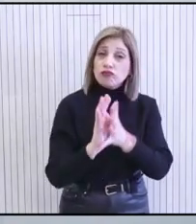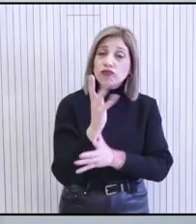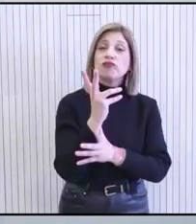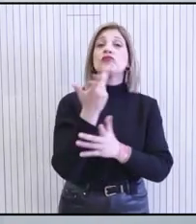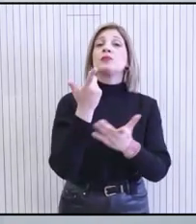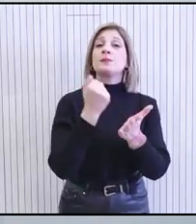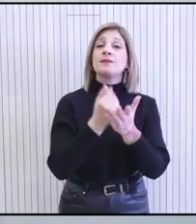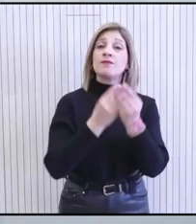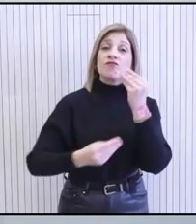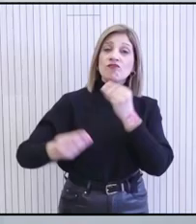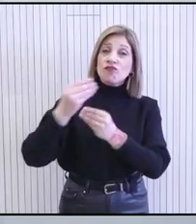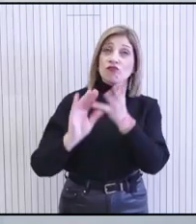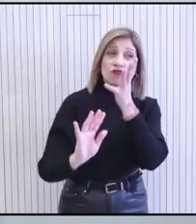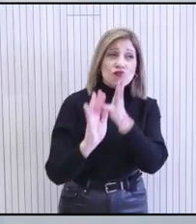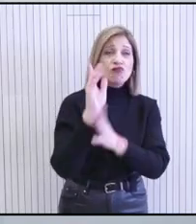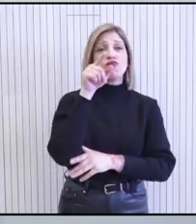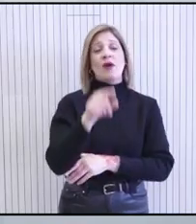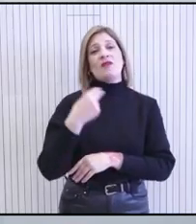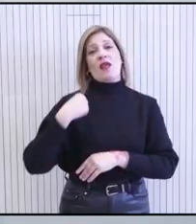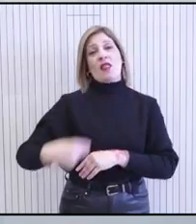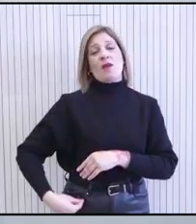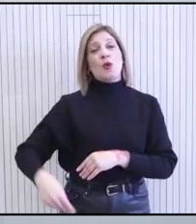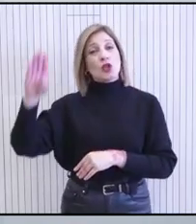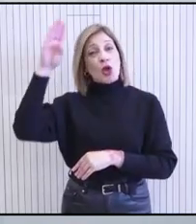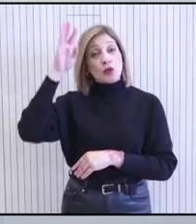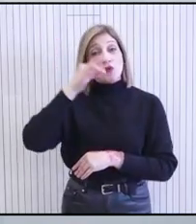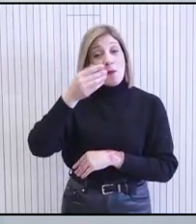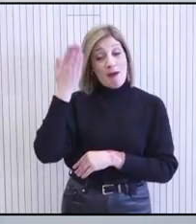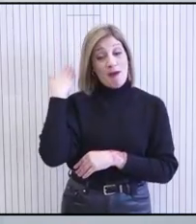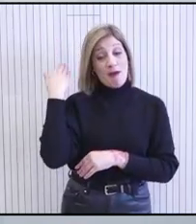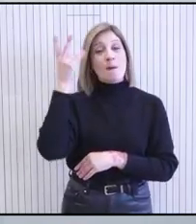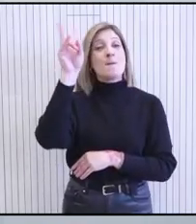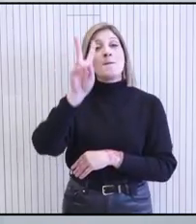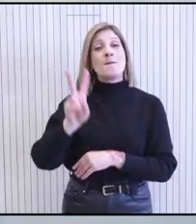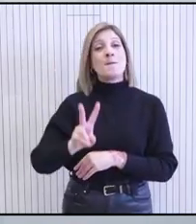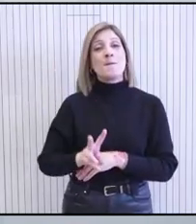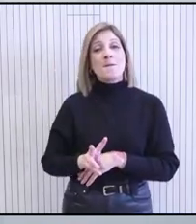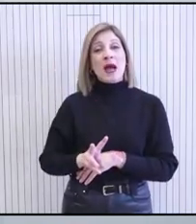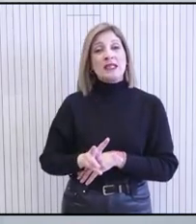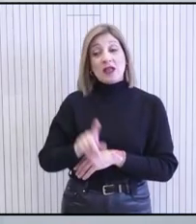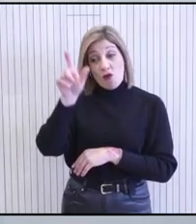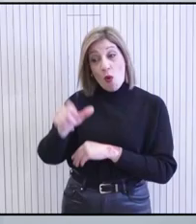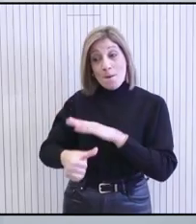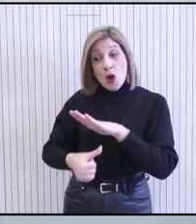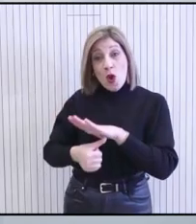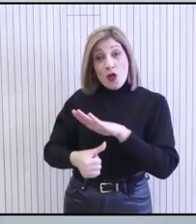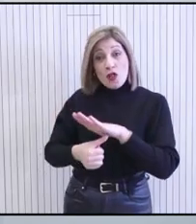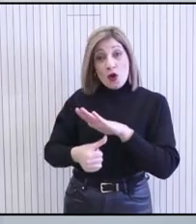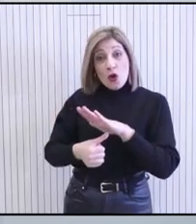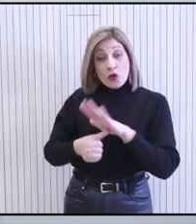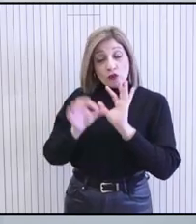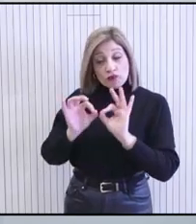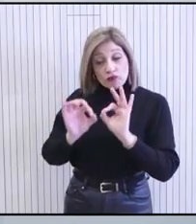περαιτέρω εξυγχρονισμό αυτών των δημόσιων νοσηλευτηρίων. Σας θυμίζω την περασμένη Παρασκευή, ο ίδιος ο Πρόεδρος της Δημοκρατίας, σε